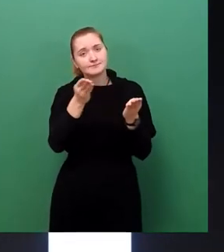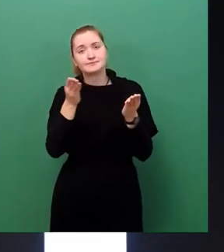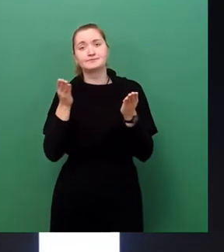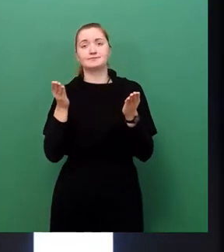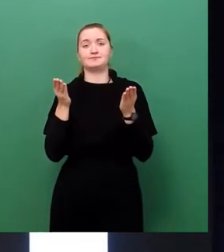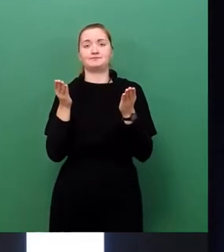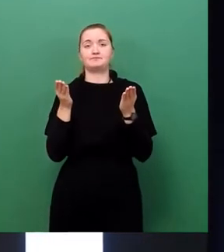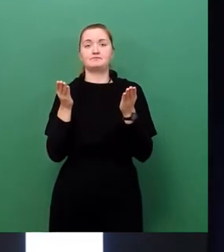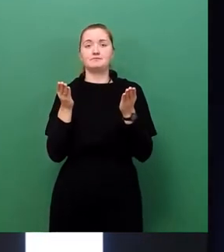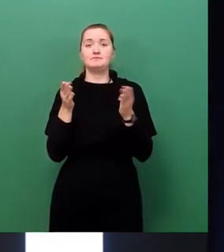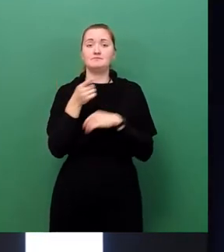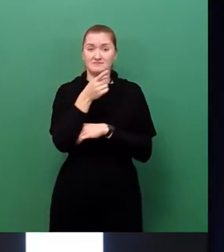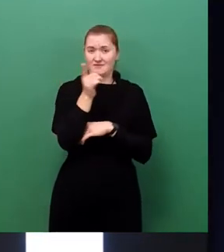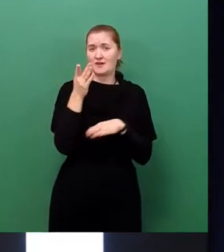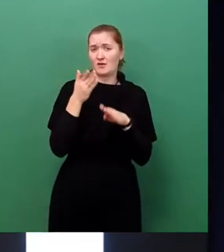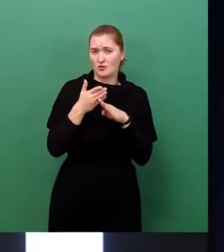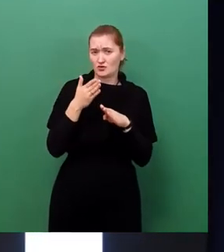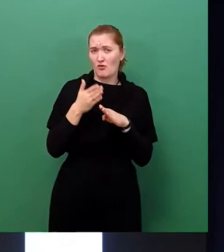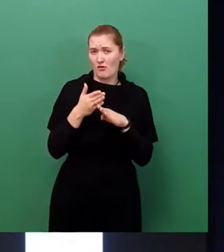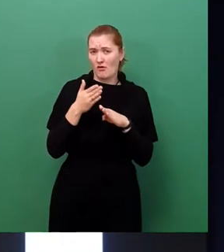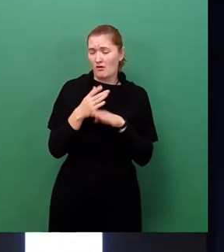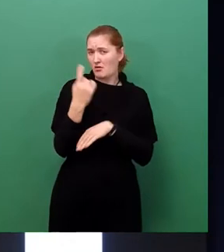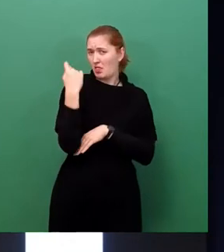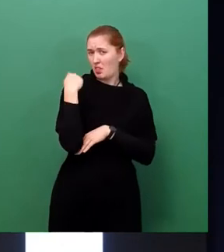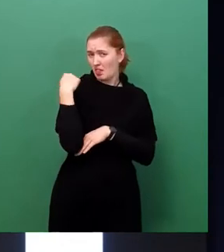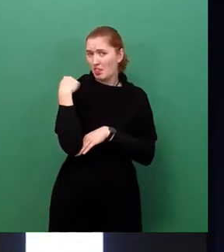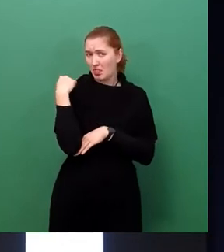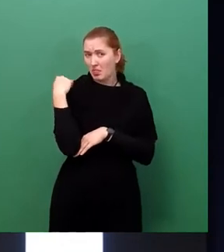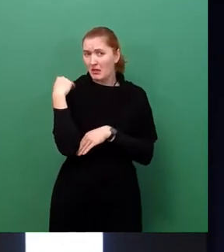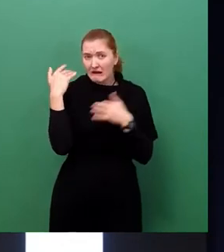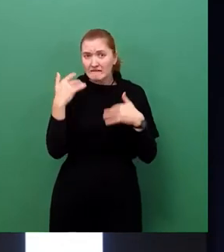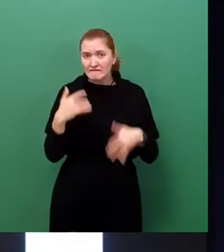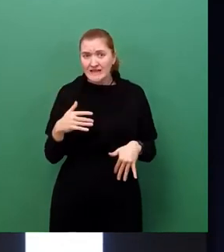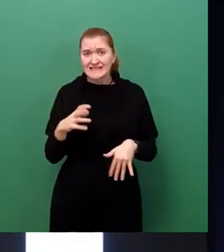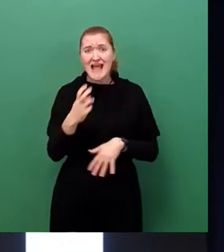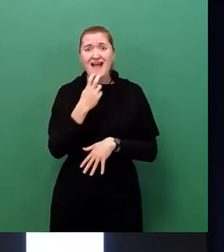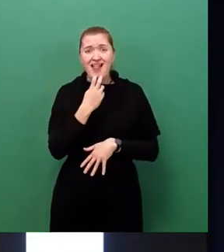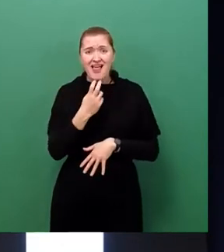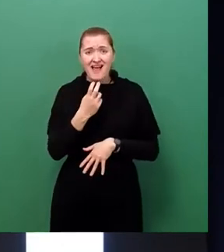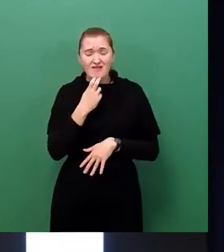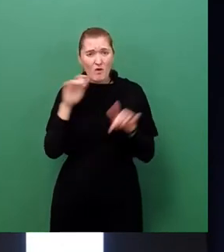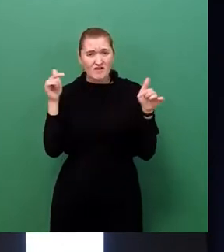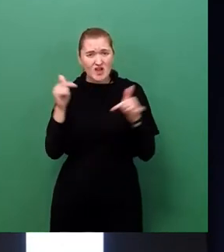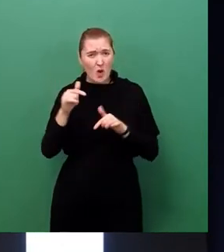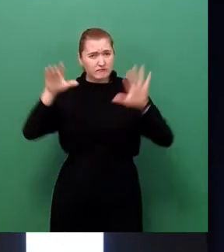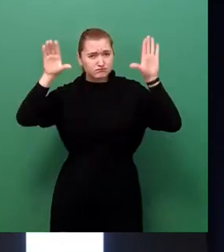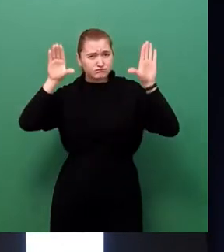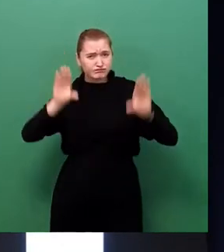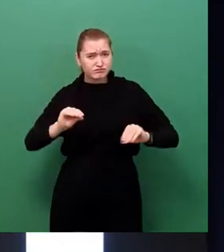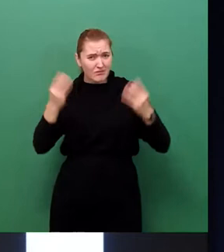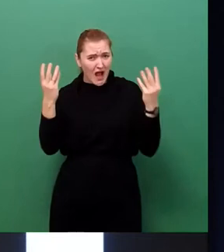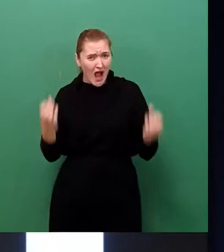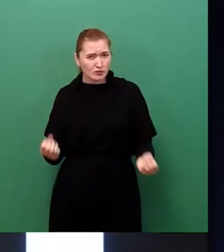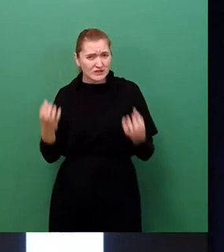haben ja vor einiger Zeit einen Ausfall der elektrischen Energieversorgung erlebt. Das war noch